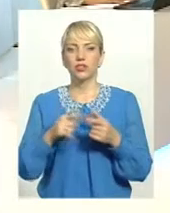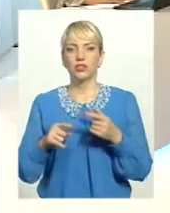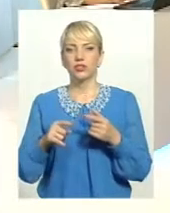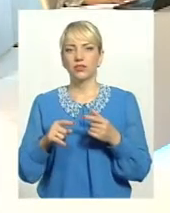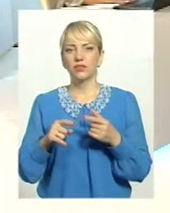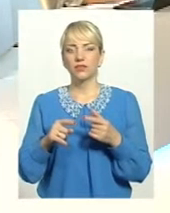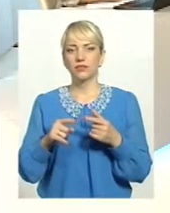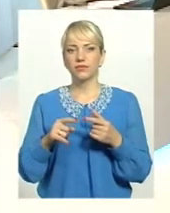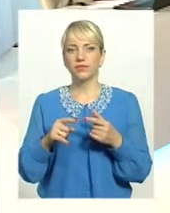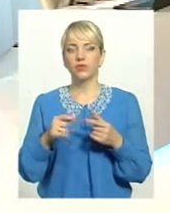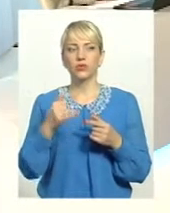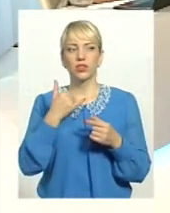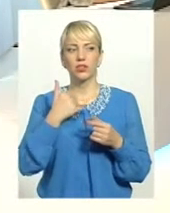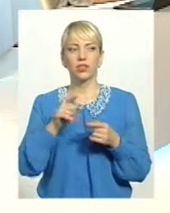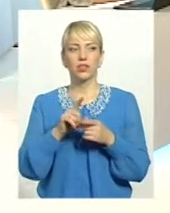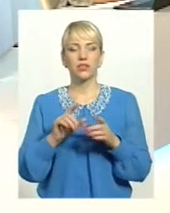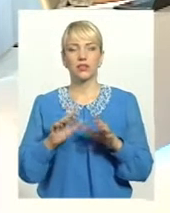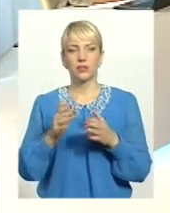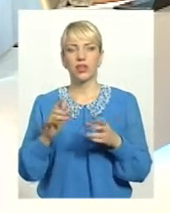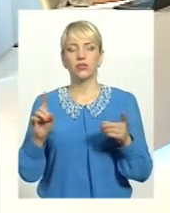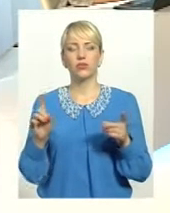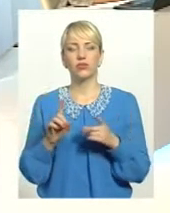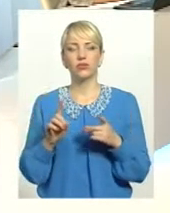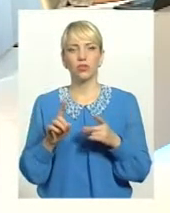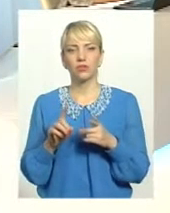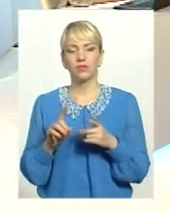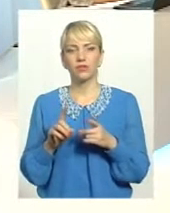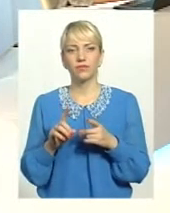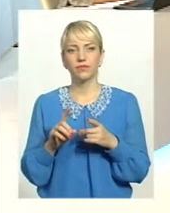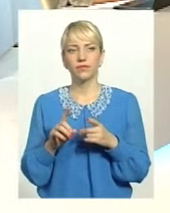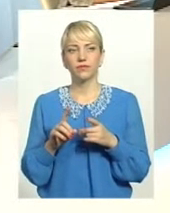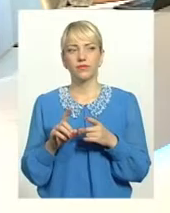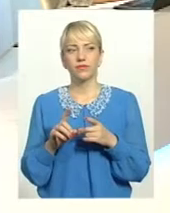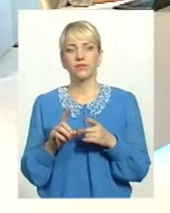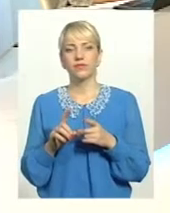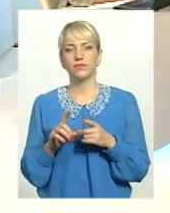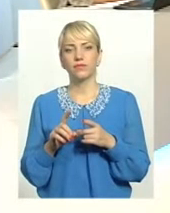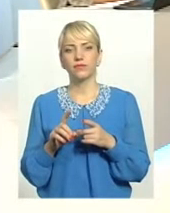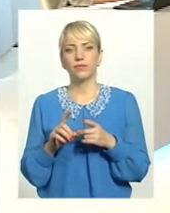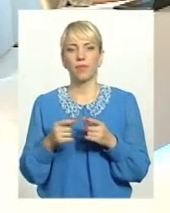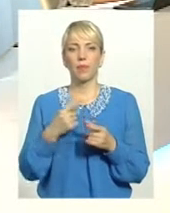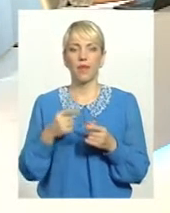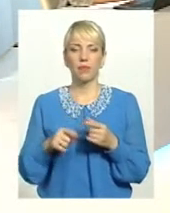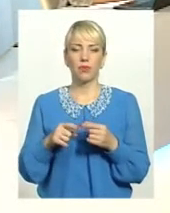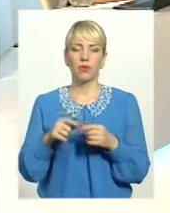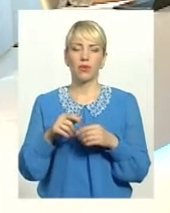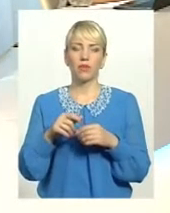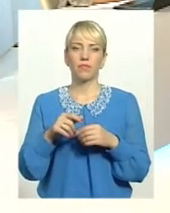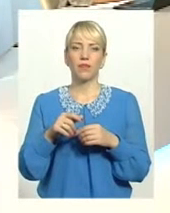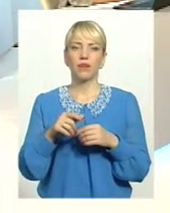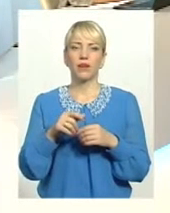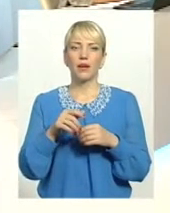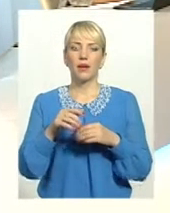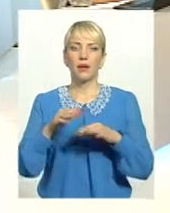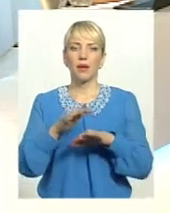чи в нас раніше траплялося так, що відбувалося або банкрутство, або ж процес ліквідації